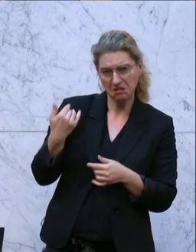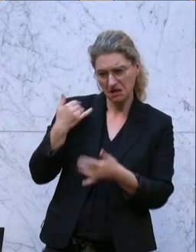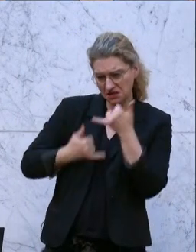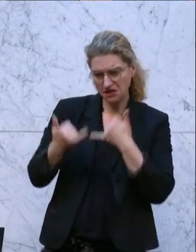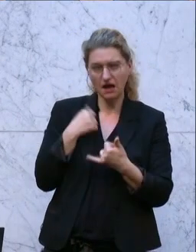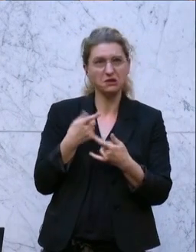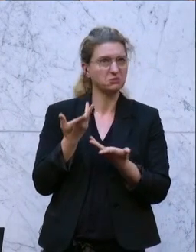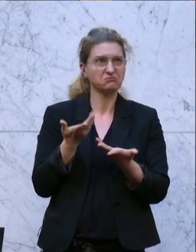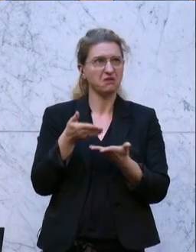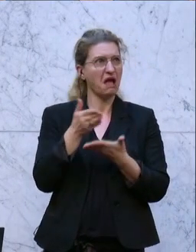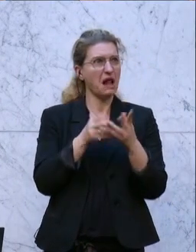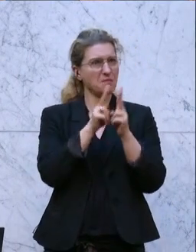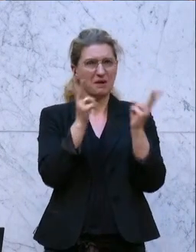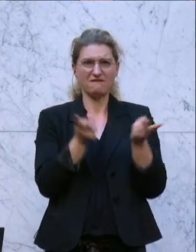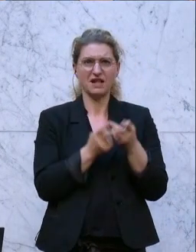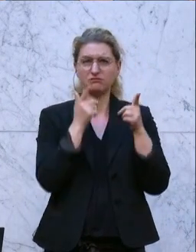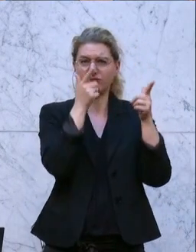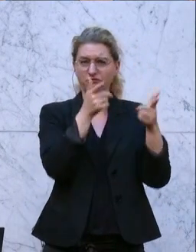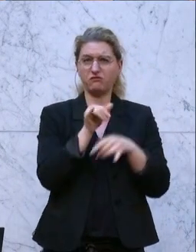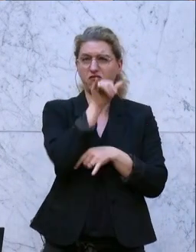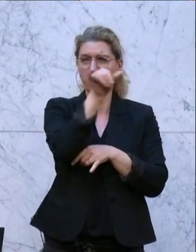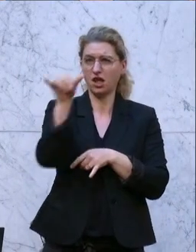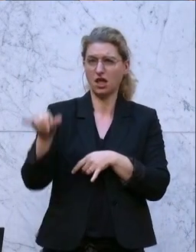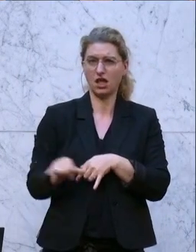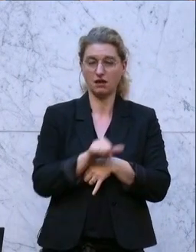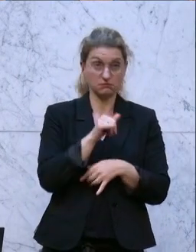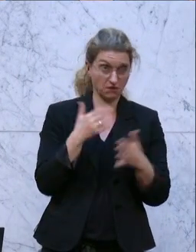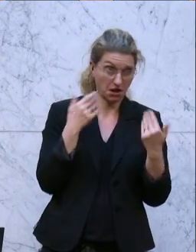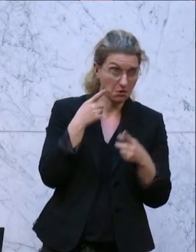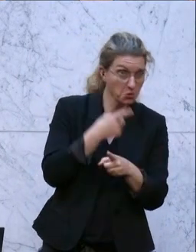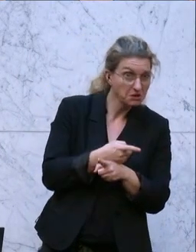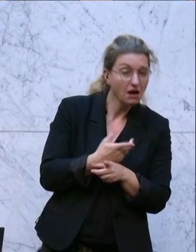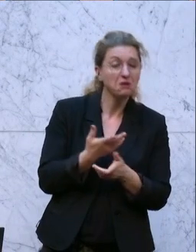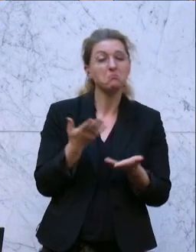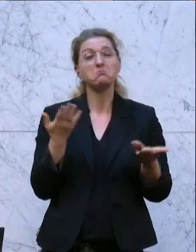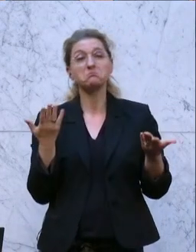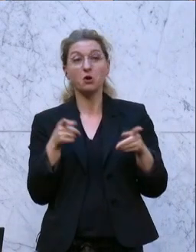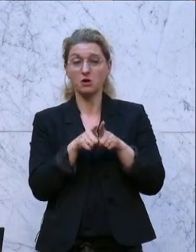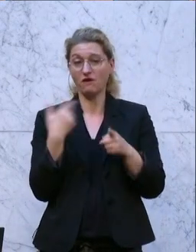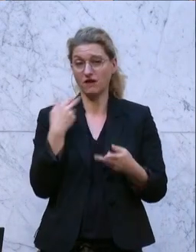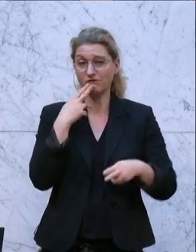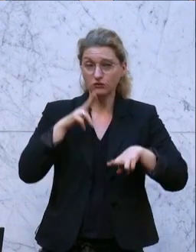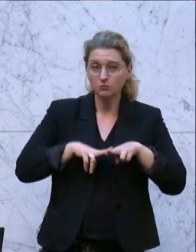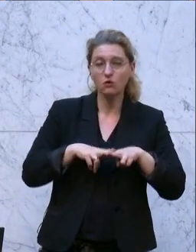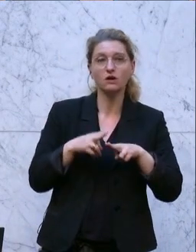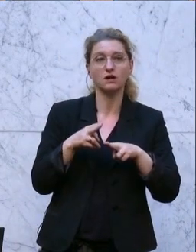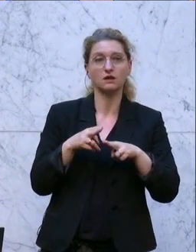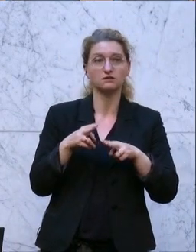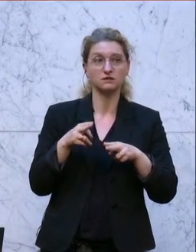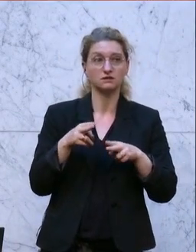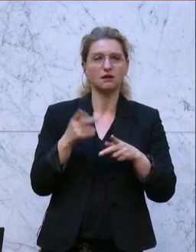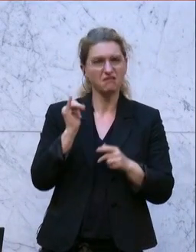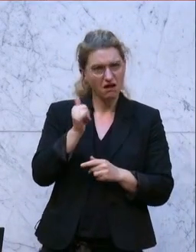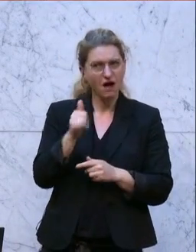halben Welt klimaneutral herumgeflogen und haben uns versprochen, dass wir das